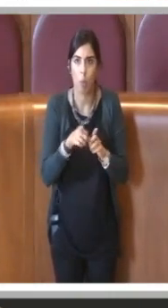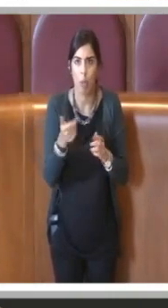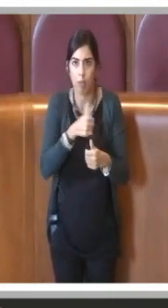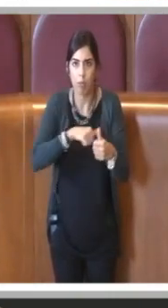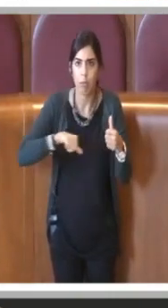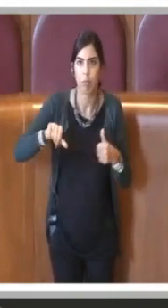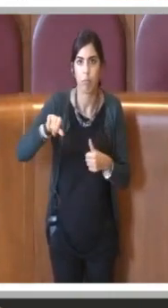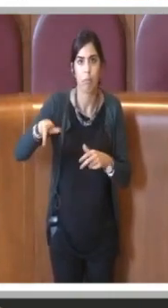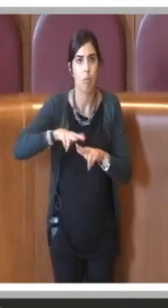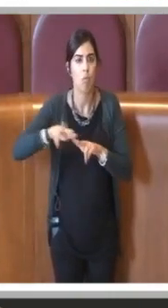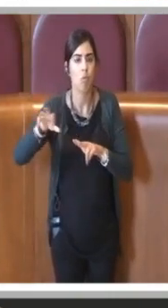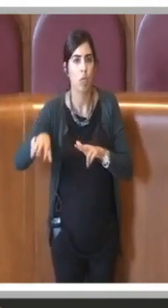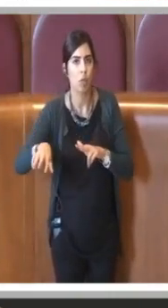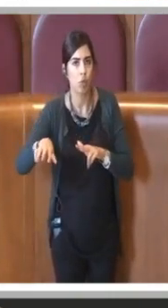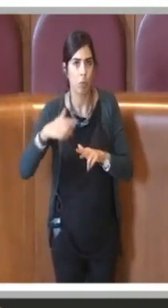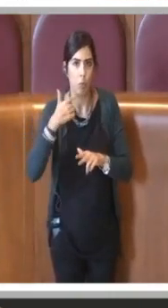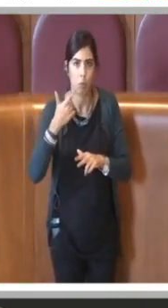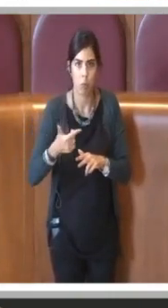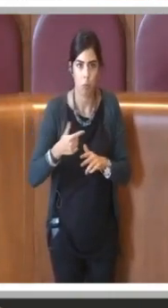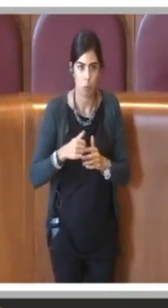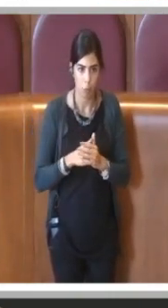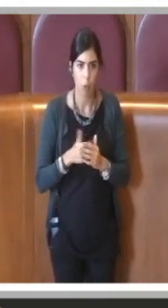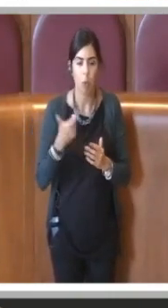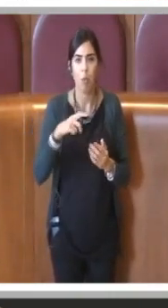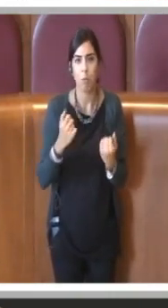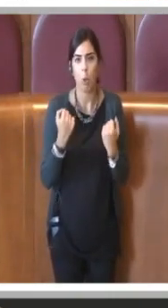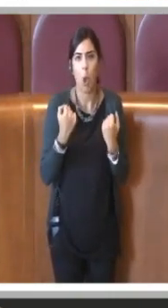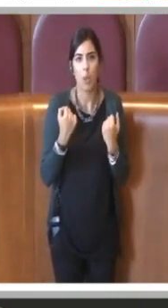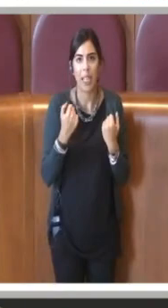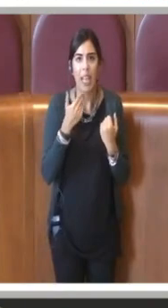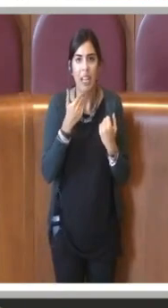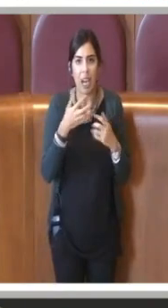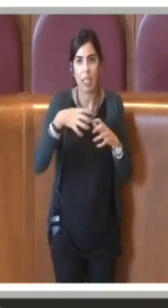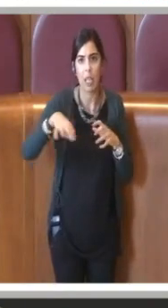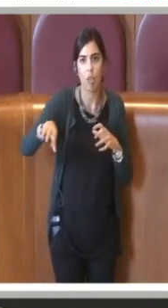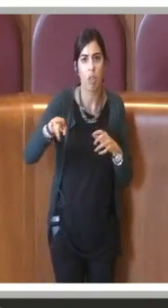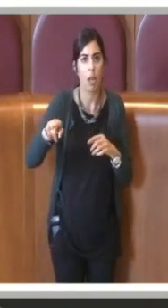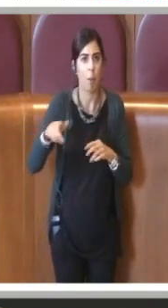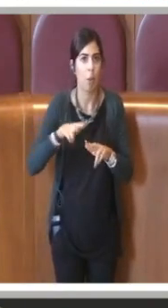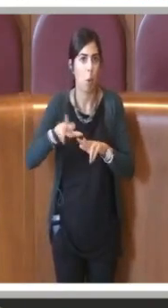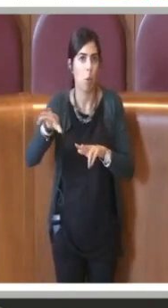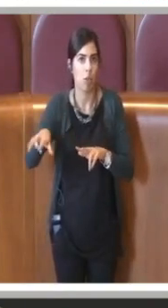entrare nel merito di quelli che sono i poteri che vengono attribuiti col decentramento grazie grazie